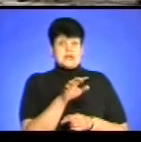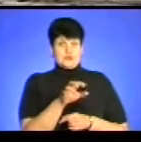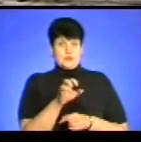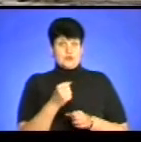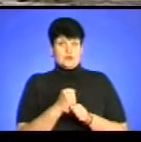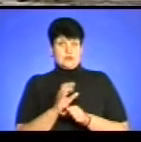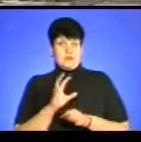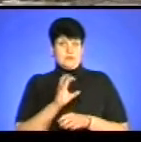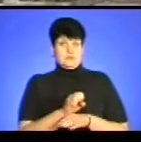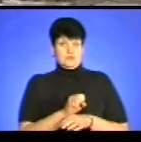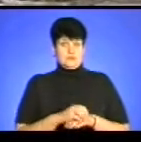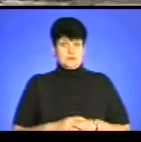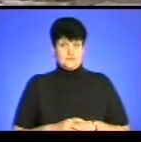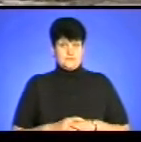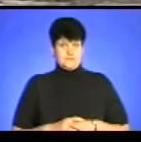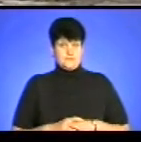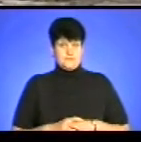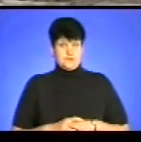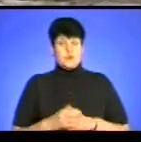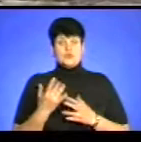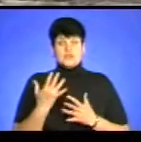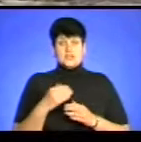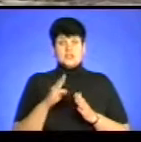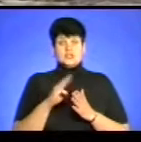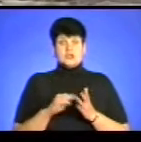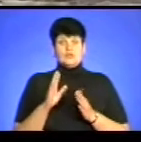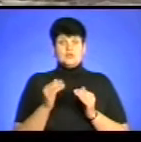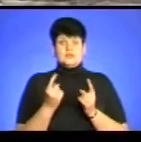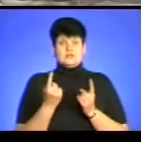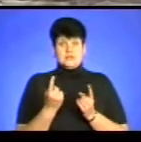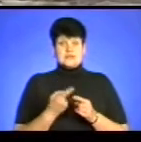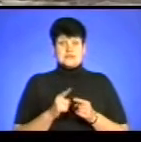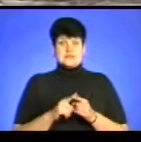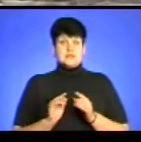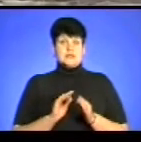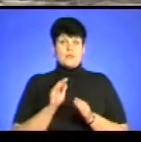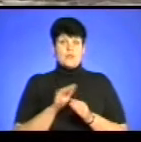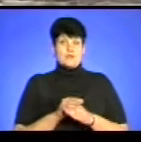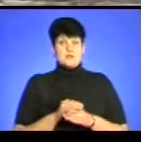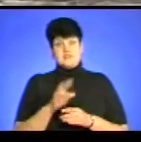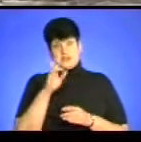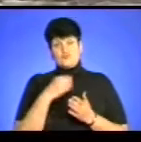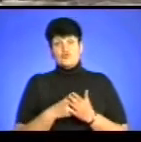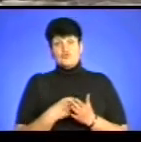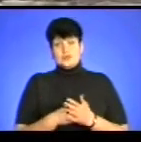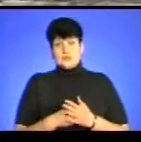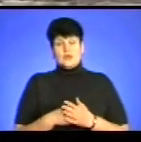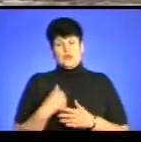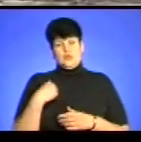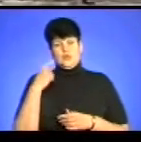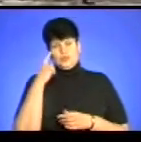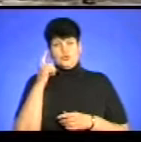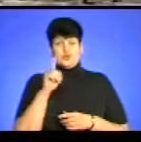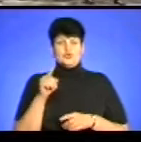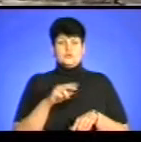здійснила саме той укус. А оскільки буде штраф високий, то відповідно це буде наповненість державного бюджету, то я думаю, що правоохоронні органи